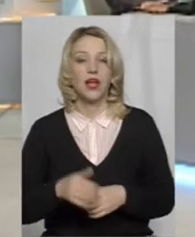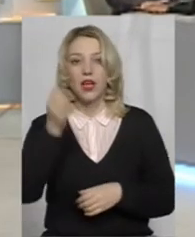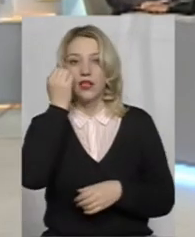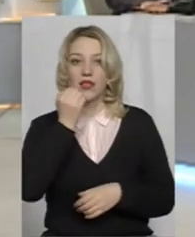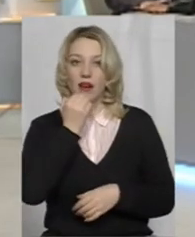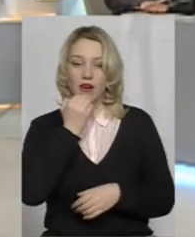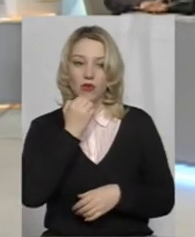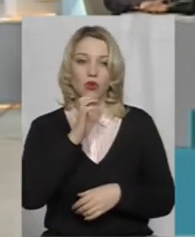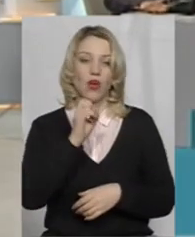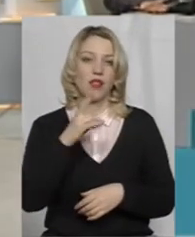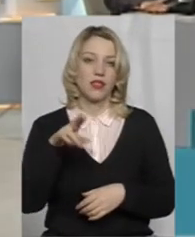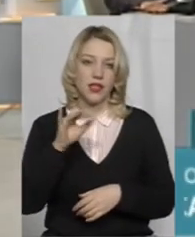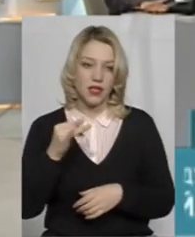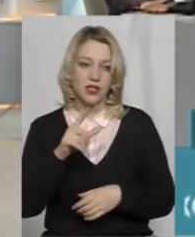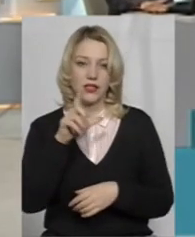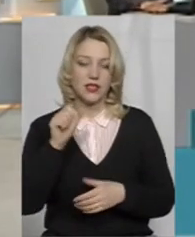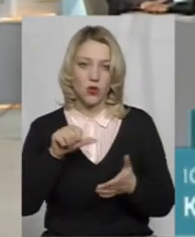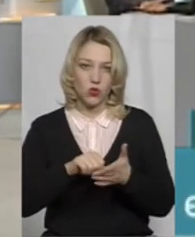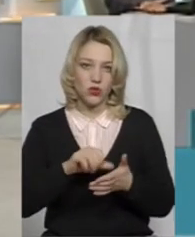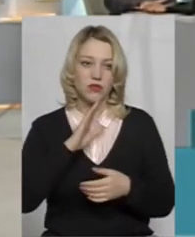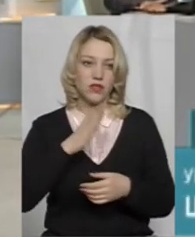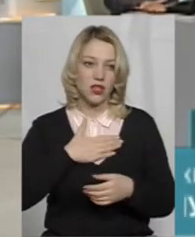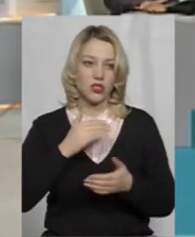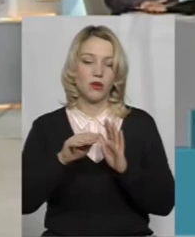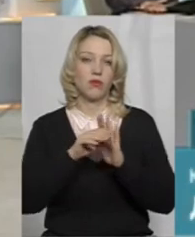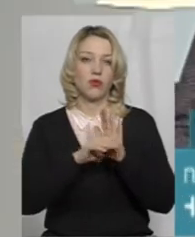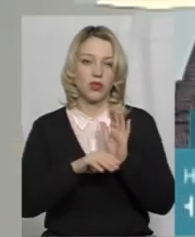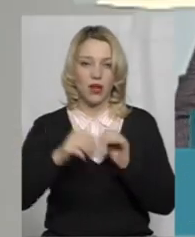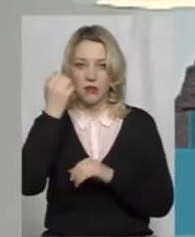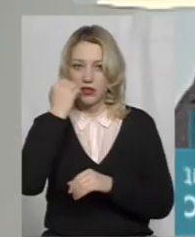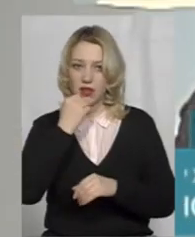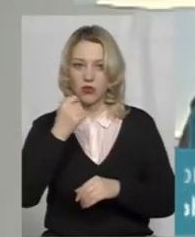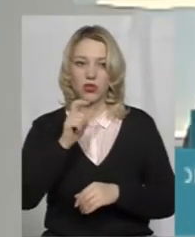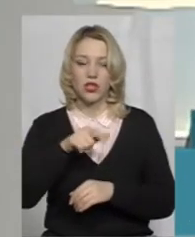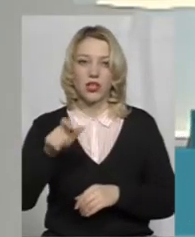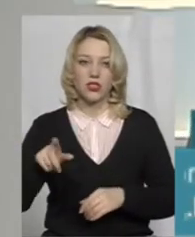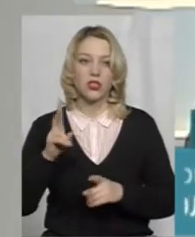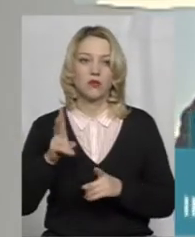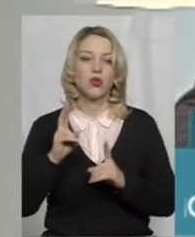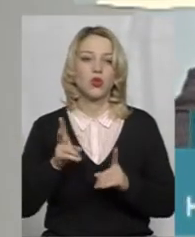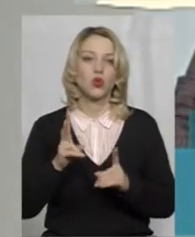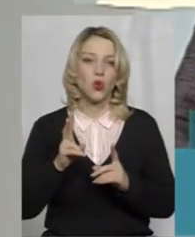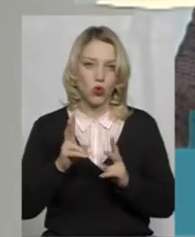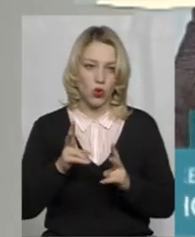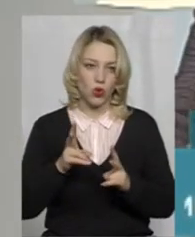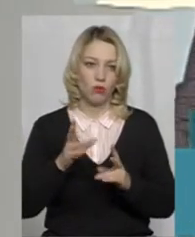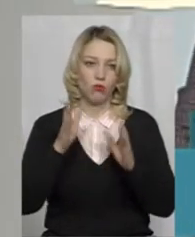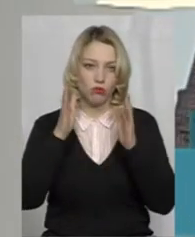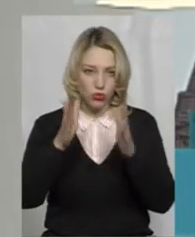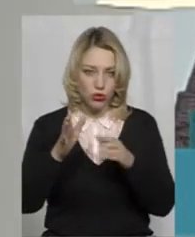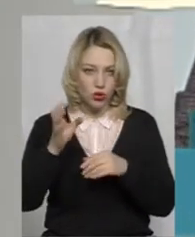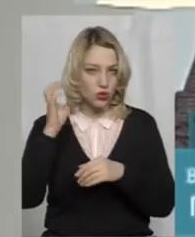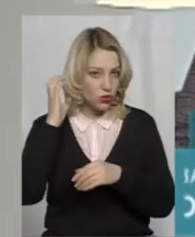Дякую, пане Андрію, за участь у програмі. Дякую глядачам і тим, хто буде